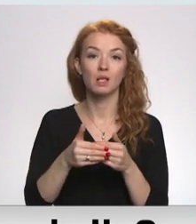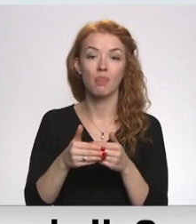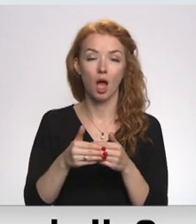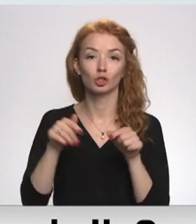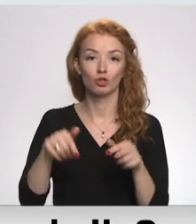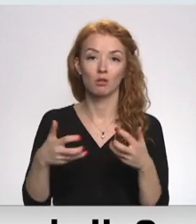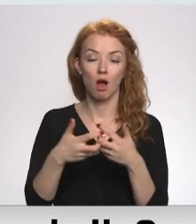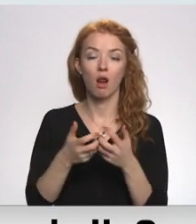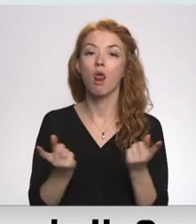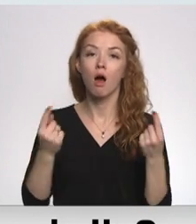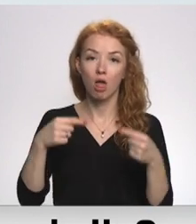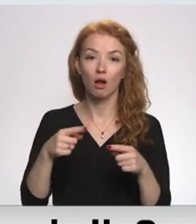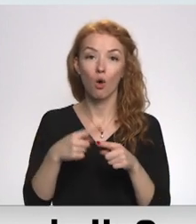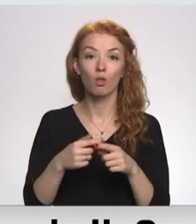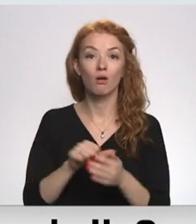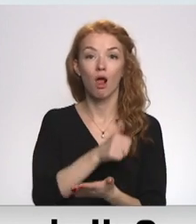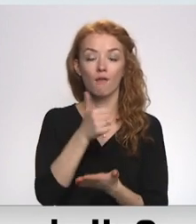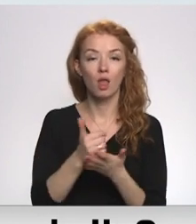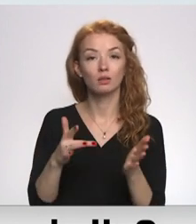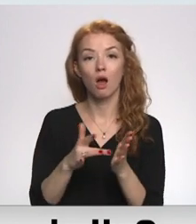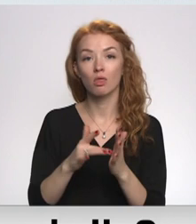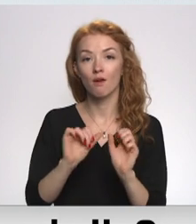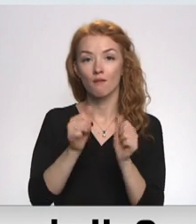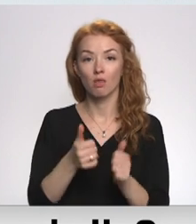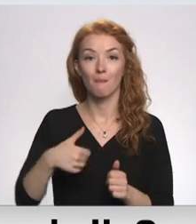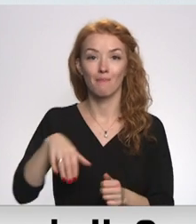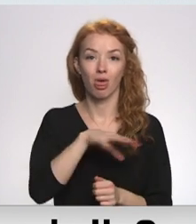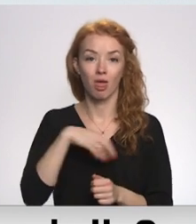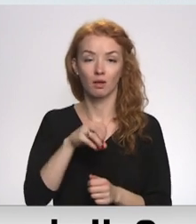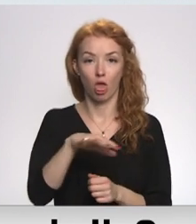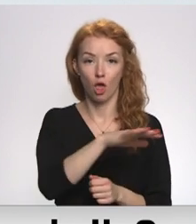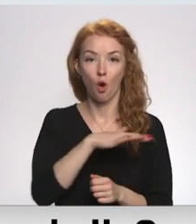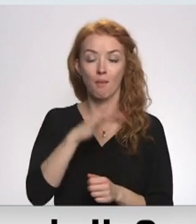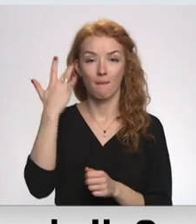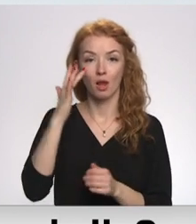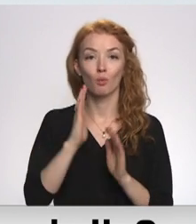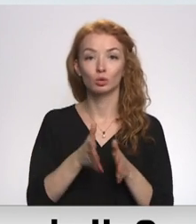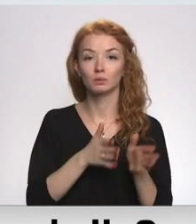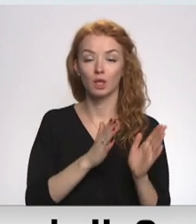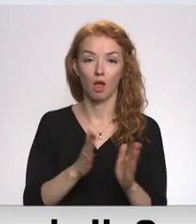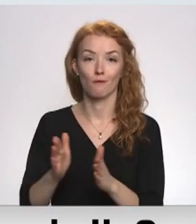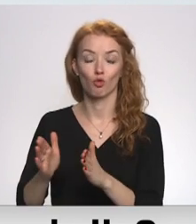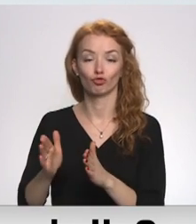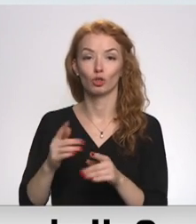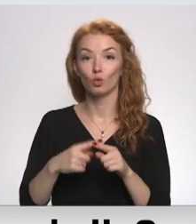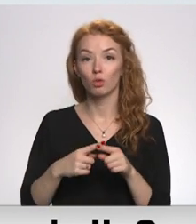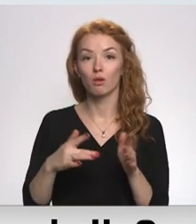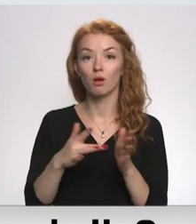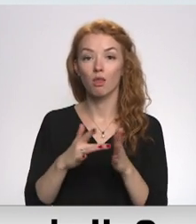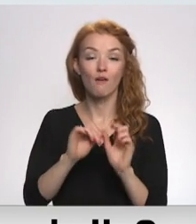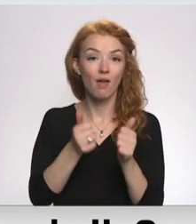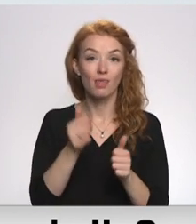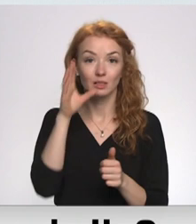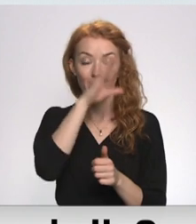laikā. Šeit galvenais ir tas, kādā veidā mēs kā rietumi pusim tam sagatavojušies un kādā veidā būs jums